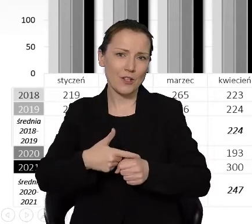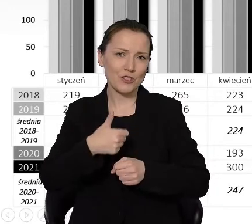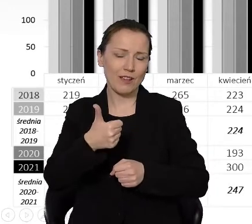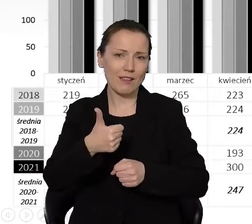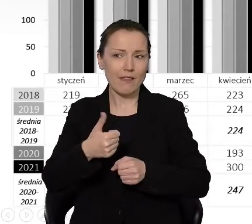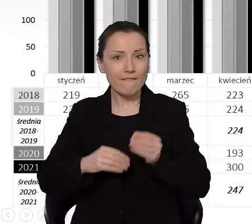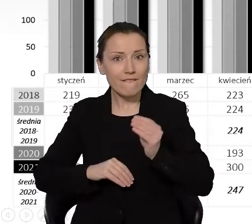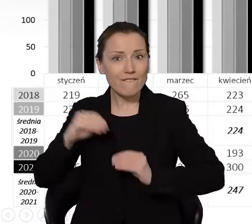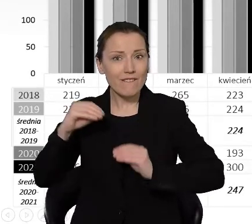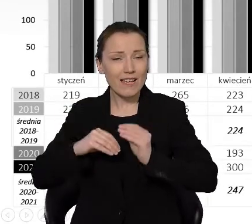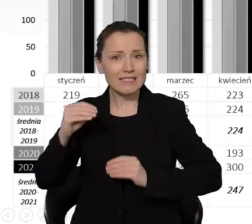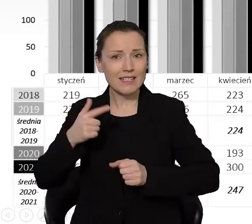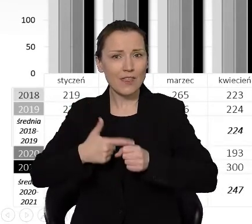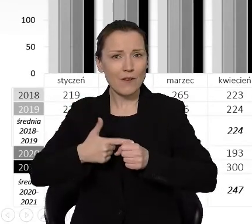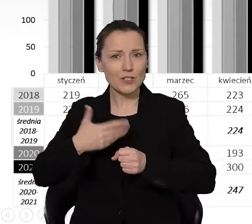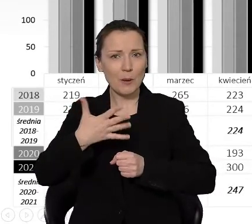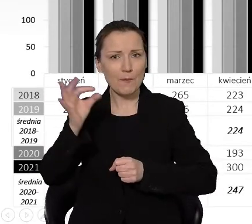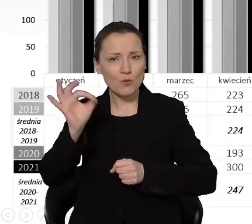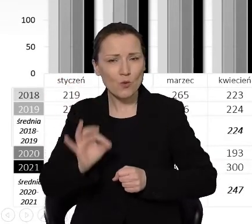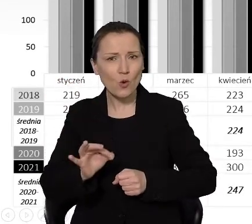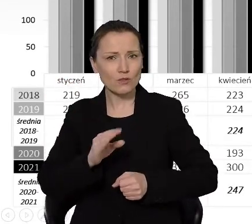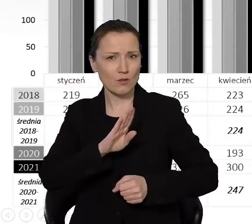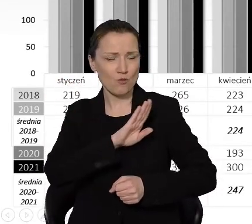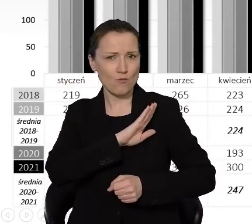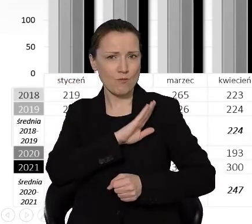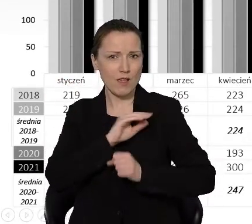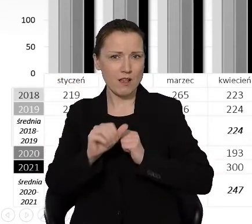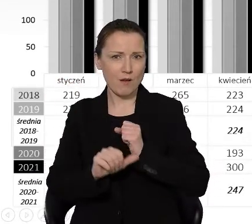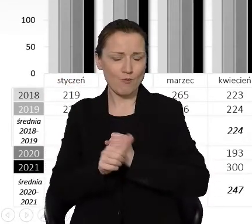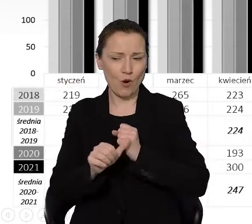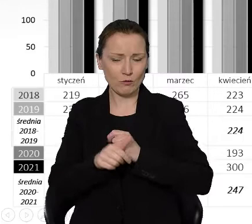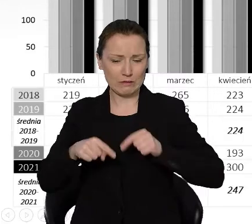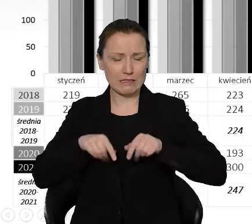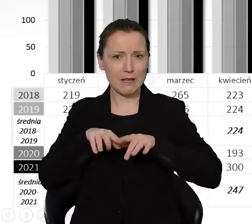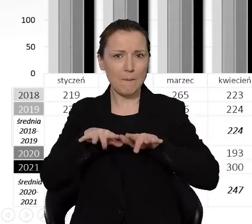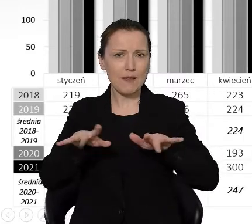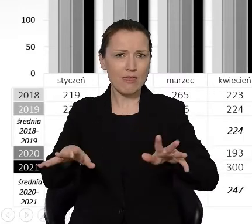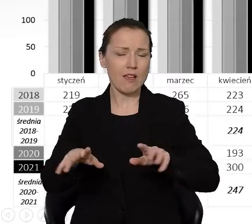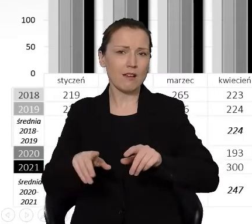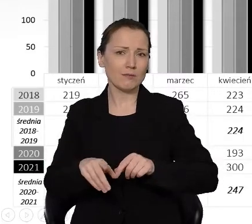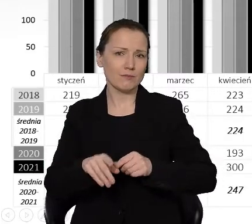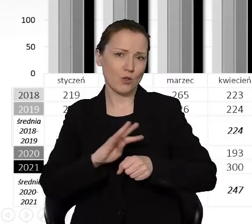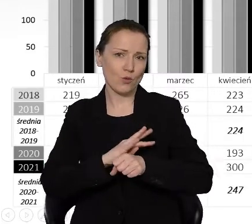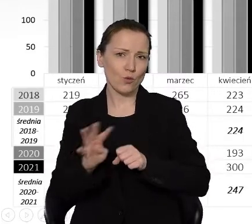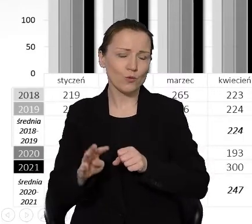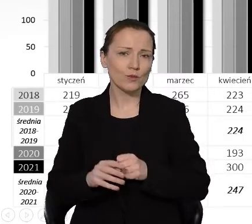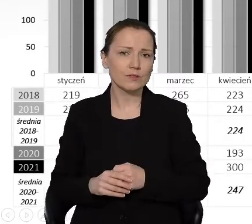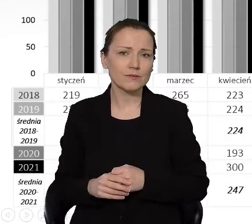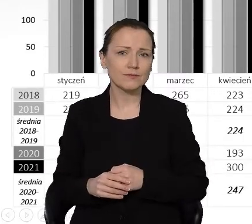rocznie więcej osób umiera w sytuacji, kiedy jest z nami COVID,